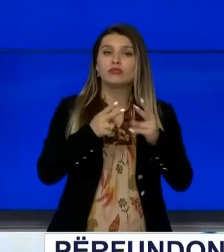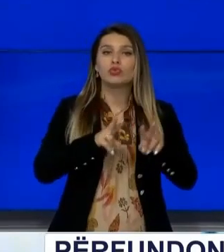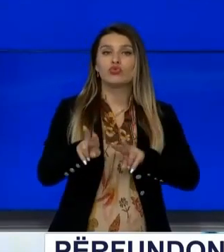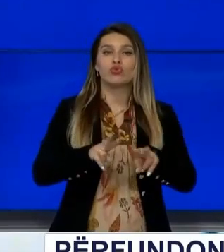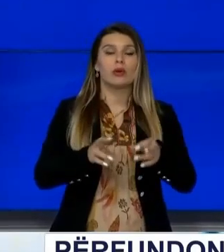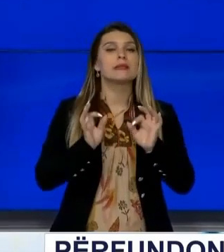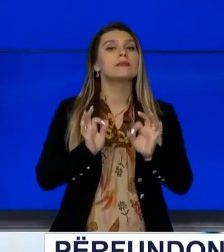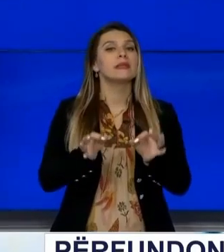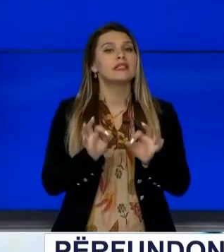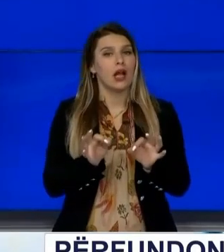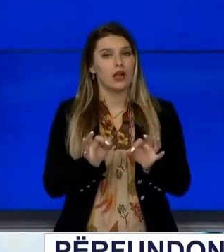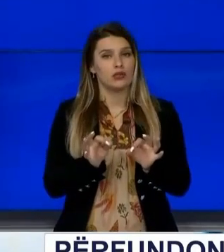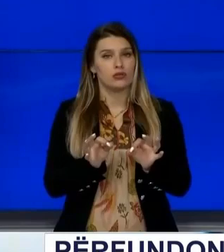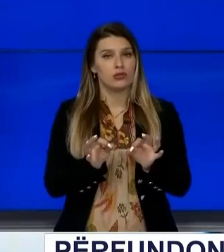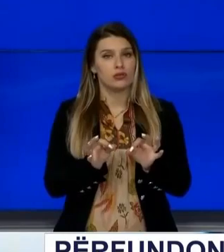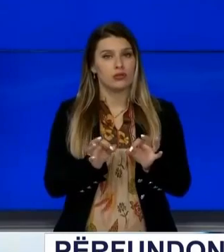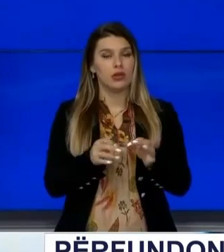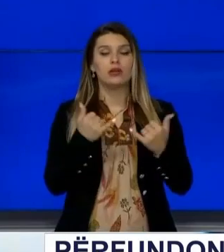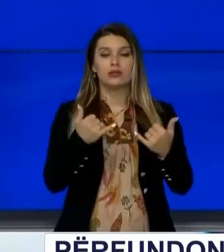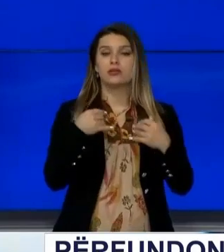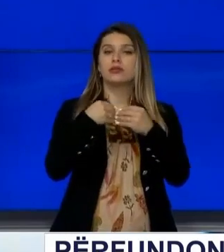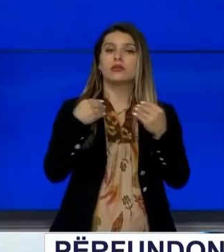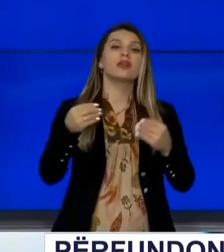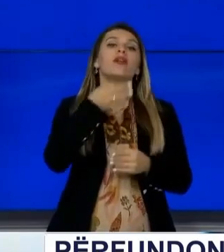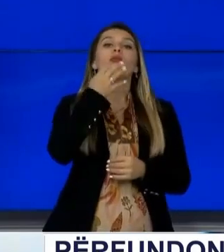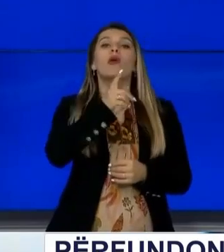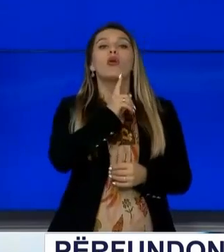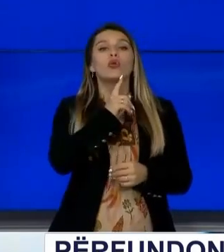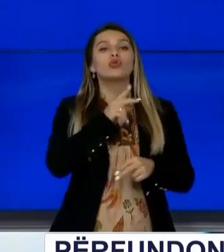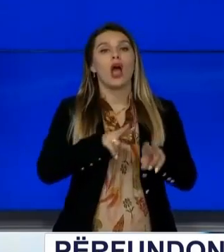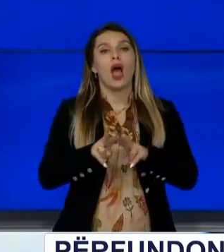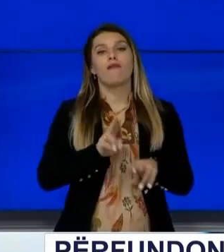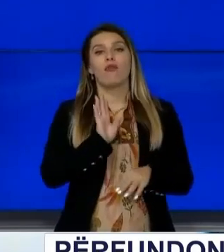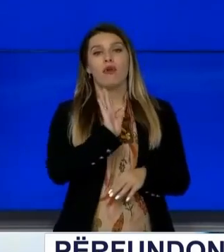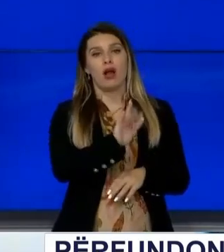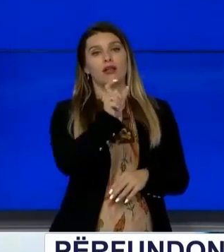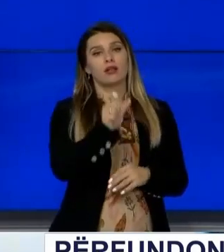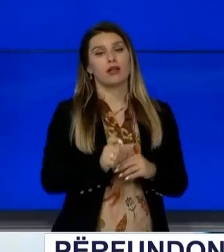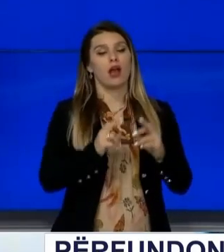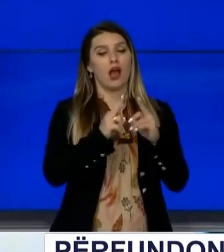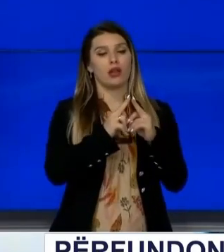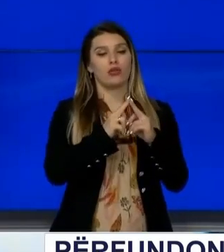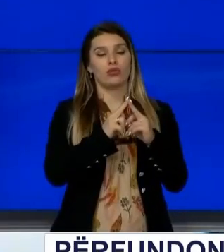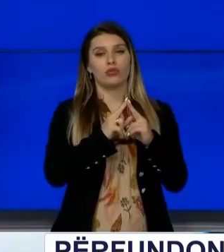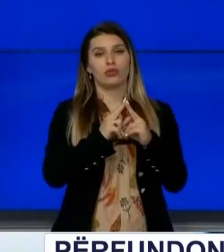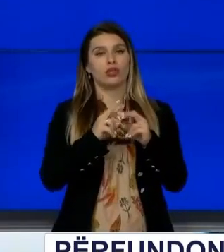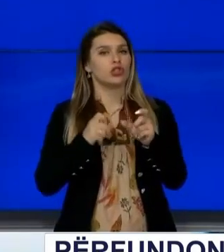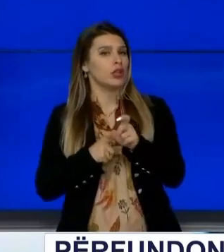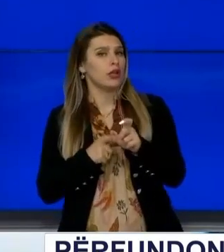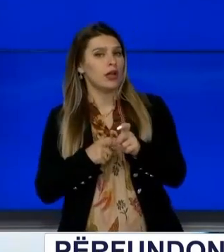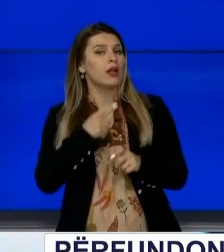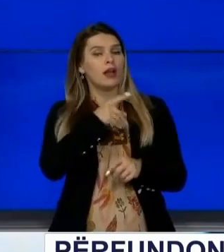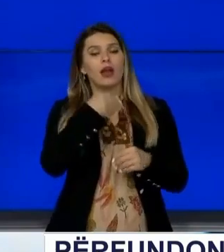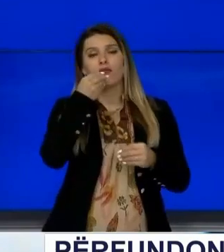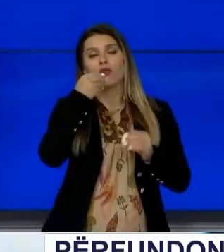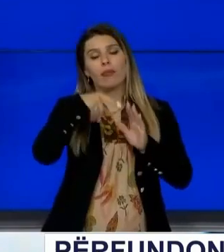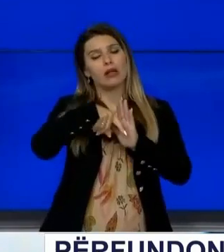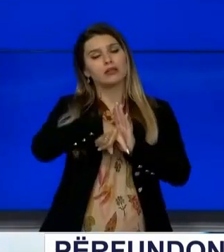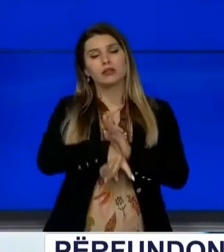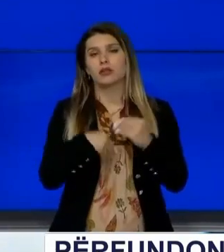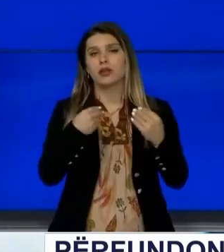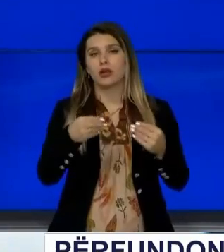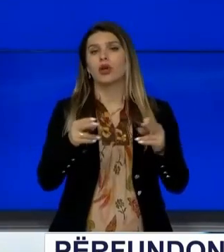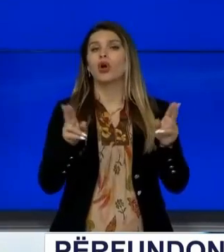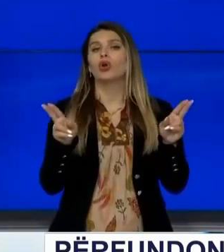Përshëndetje Këtë gjë e ka konfirmuar avokatit i Artan Cerkini Pa dashur të jap informacione më shumë nëse